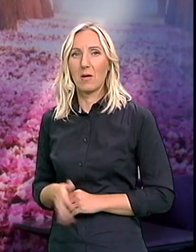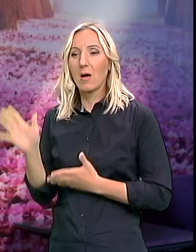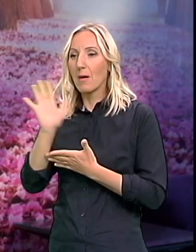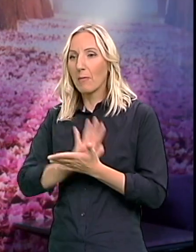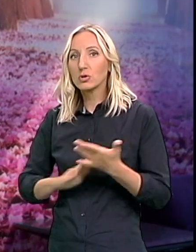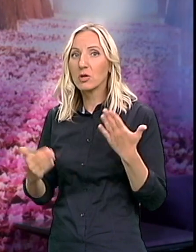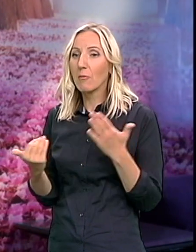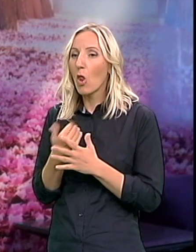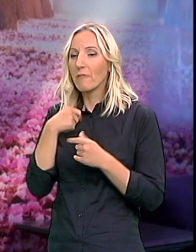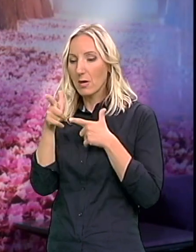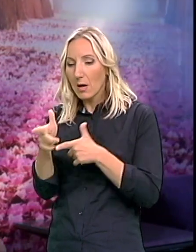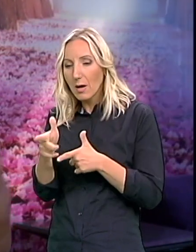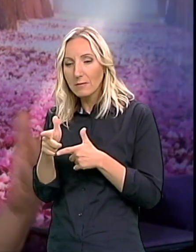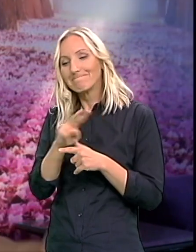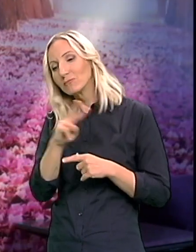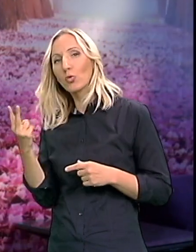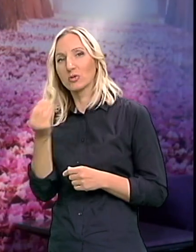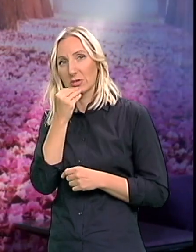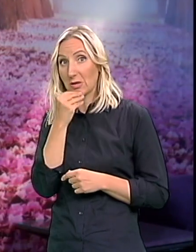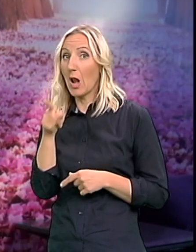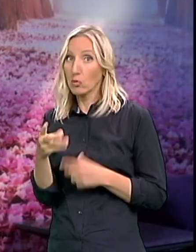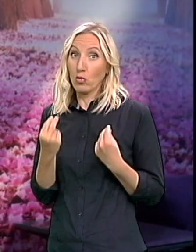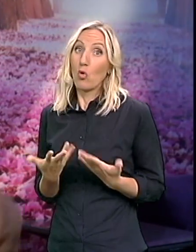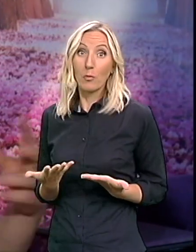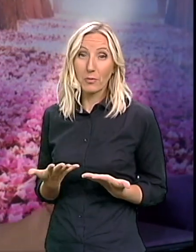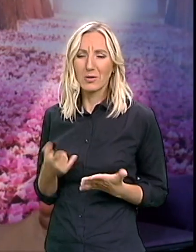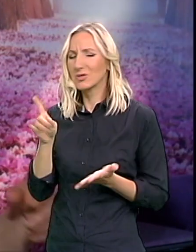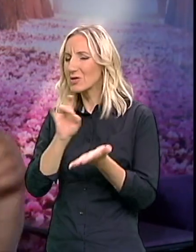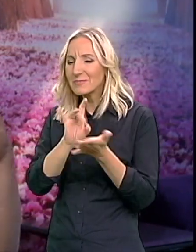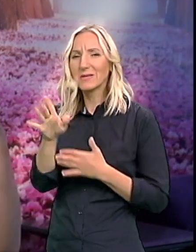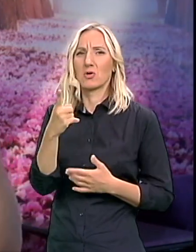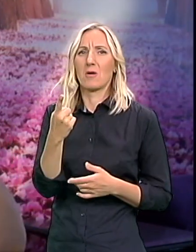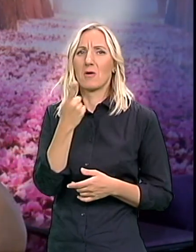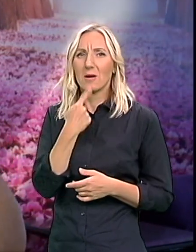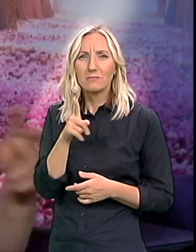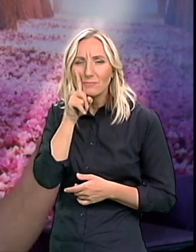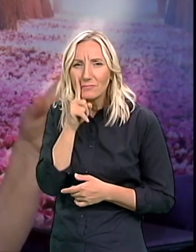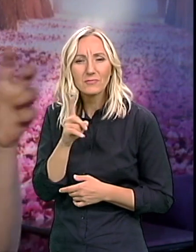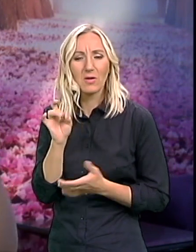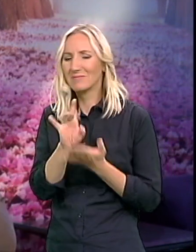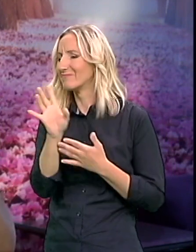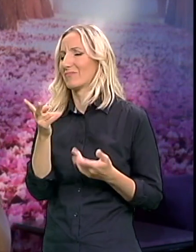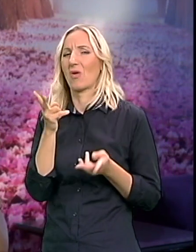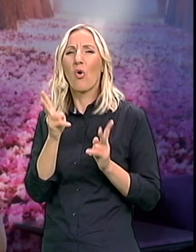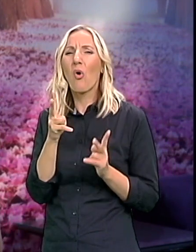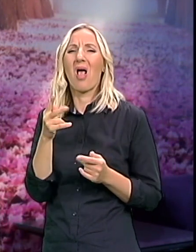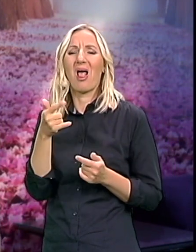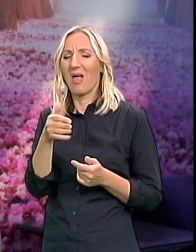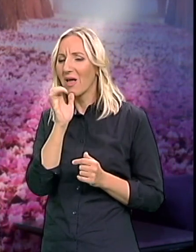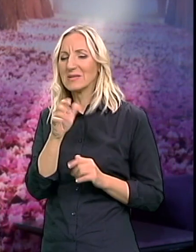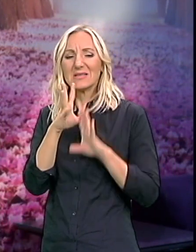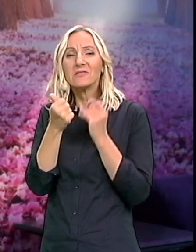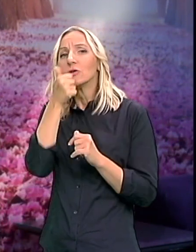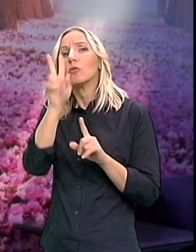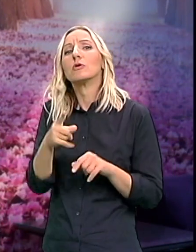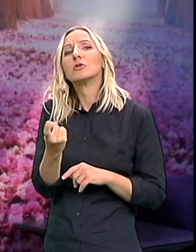sa novom ishranom Što je dobro To je jako dobro Izbacujete slatkiše Coca-Cola Znači sve ono što može da